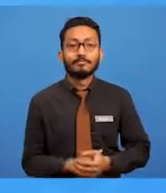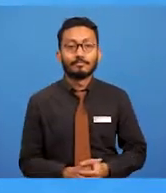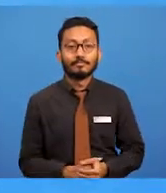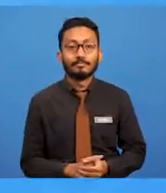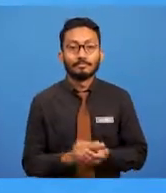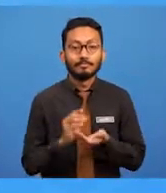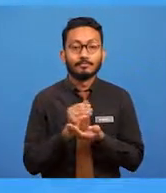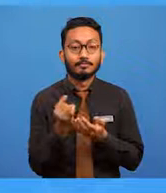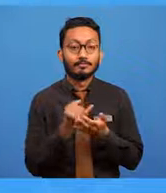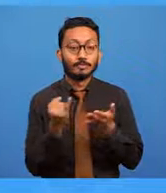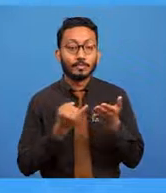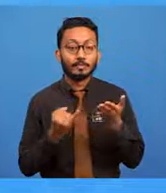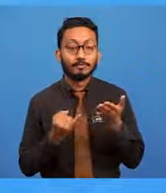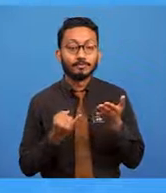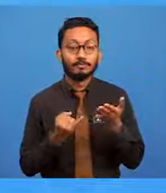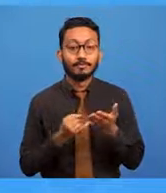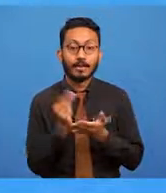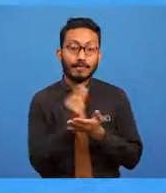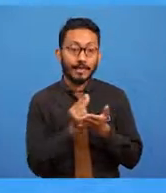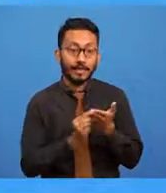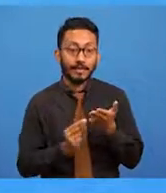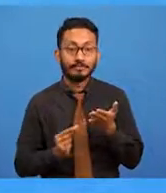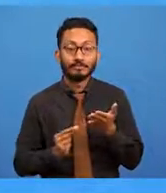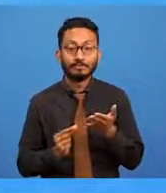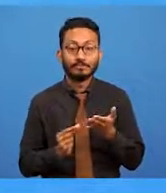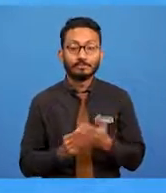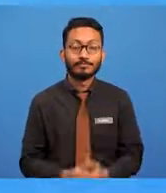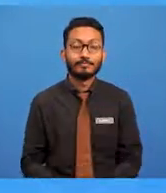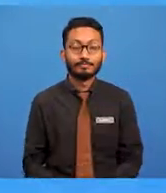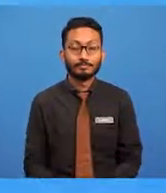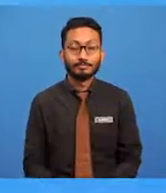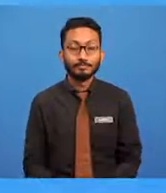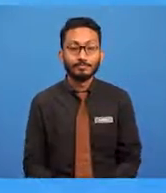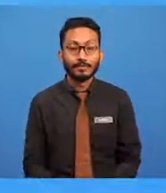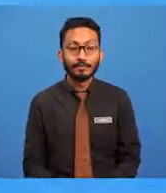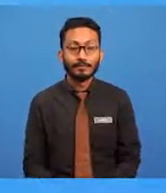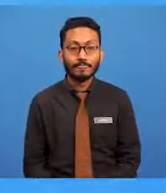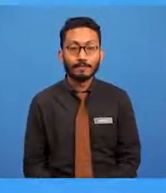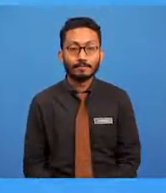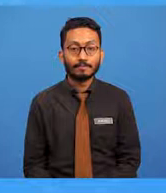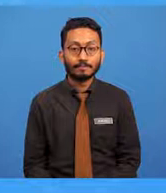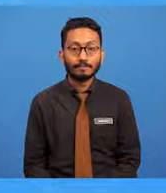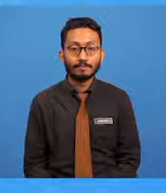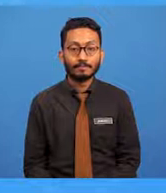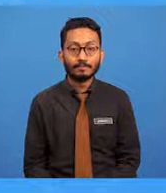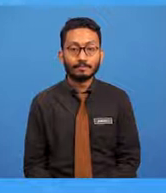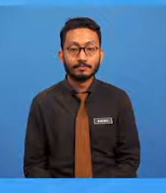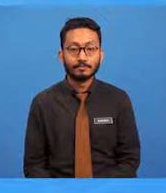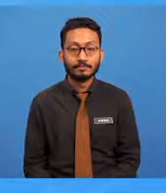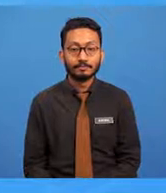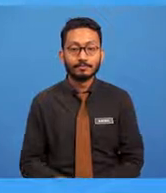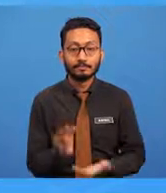daripada modul KRG-4023 iaitu grafik